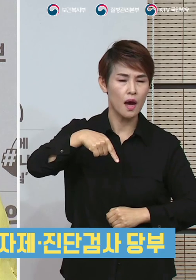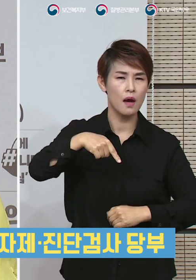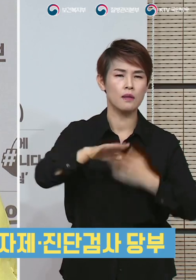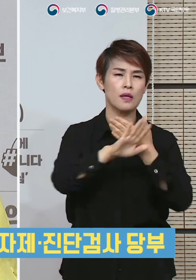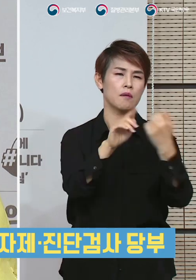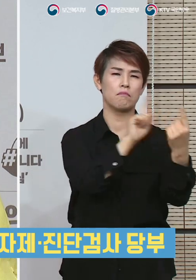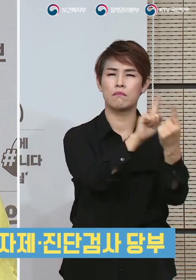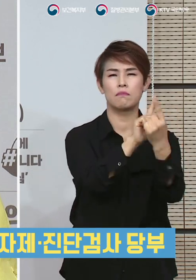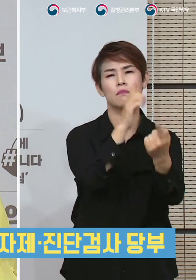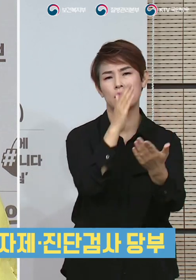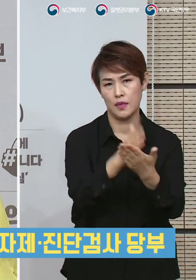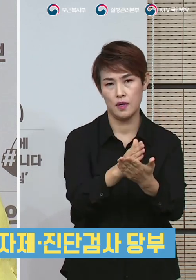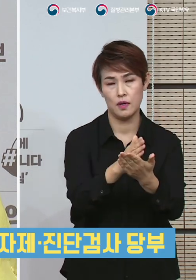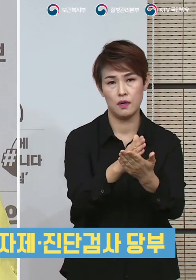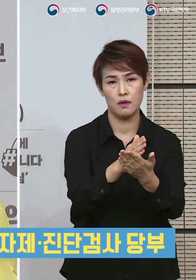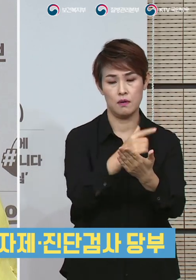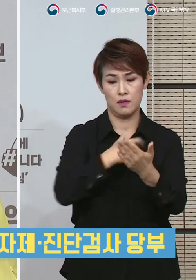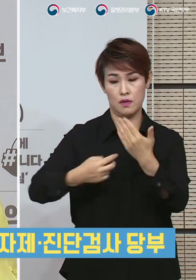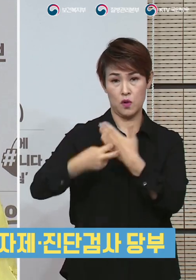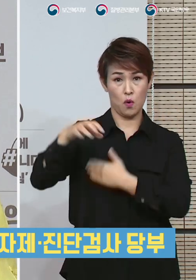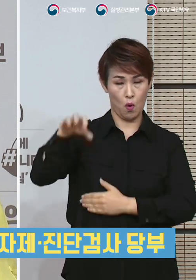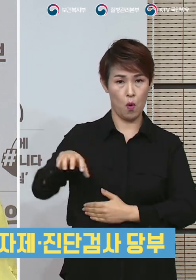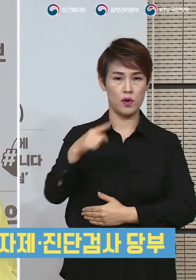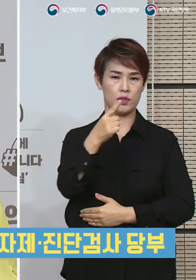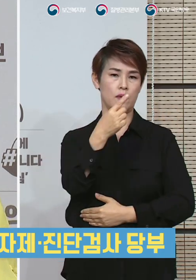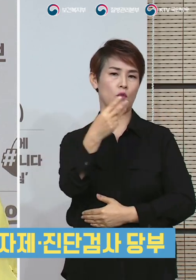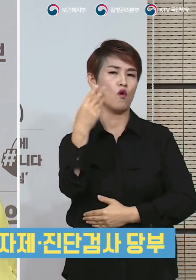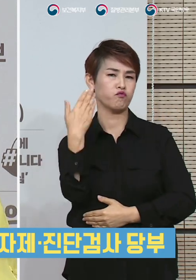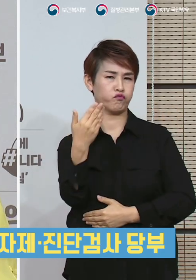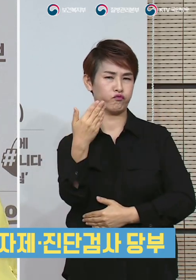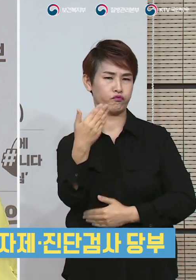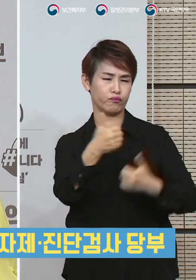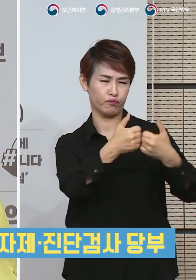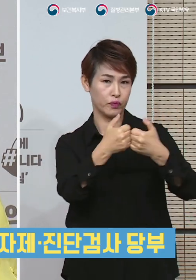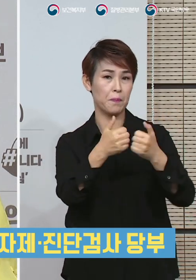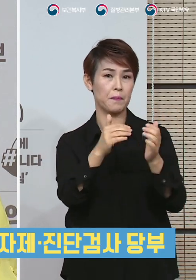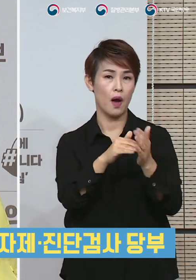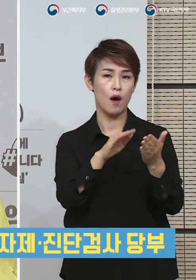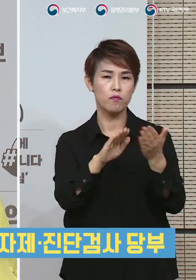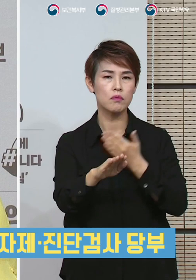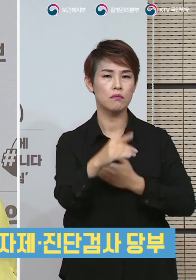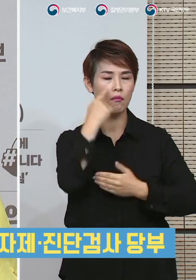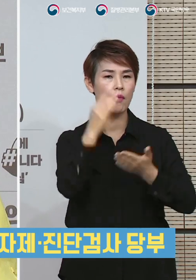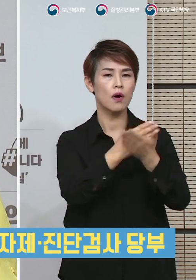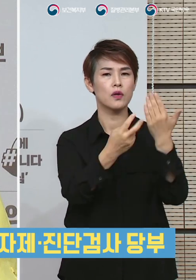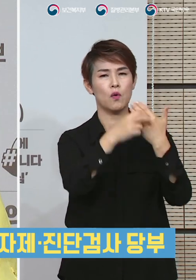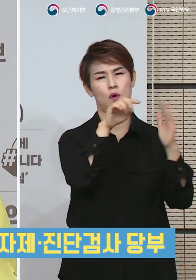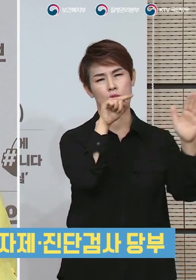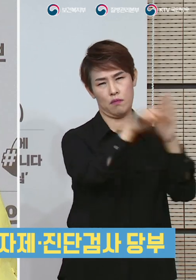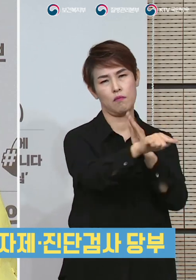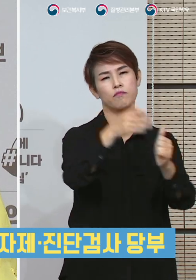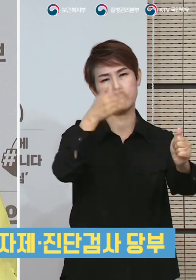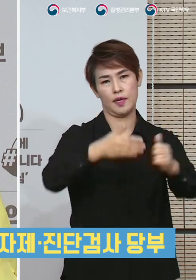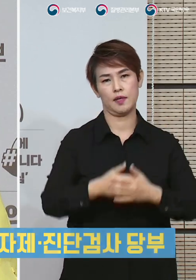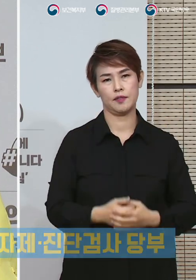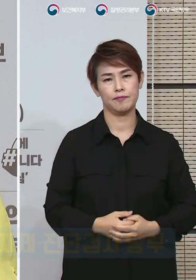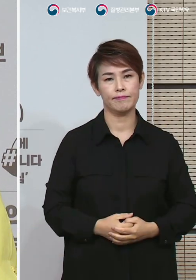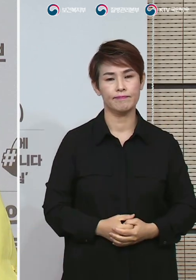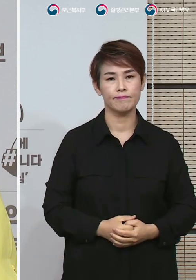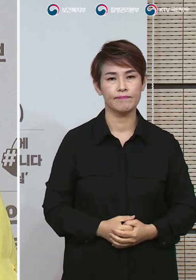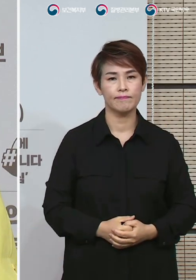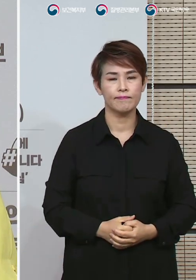접촉을 상가하고 보건소나 1339를 통하여 선별진료소에서 검사를 받아주시기를 당부드립니다.